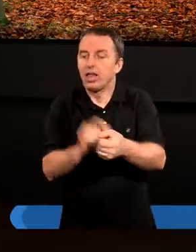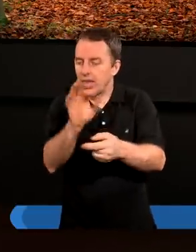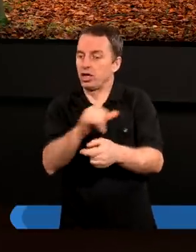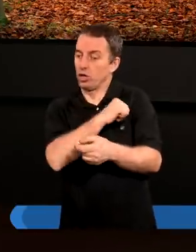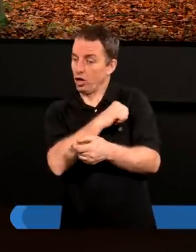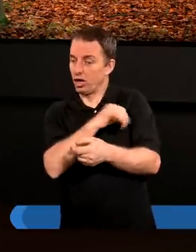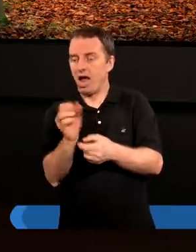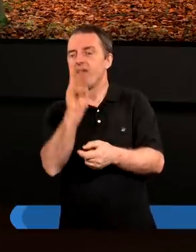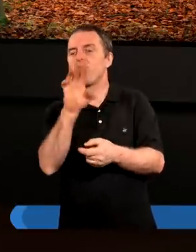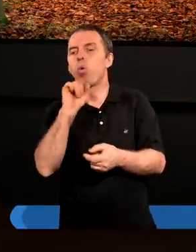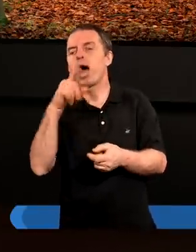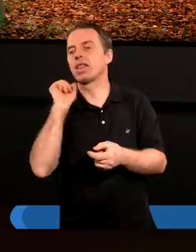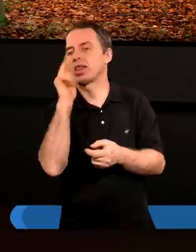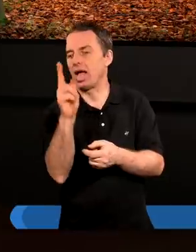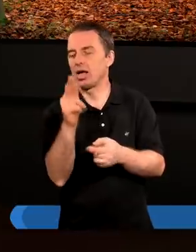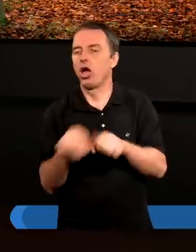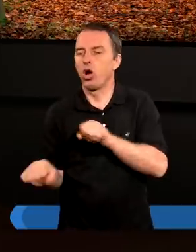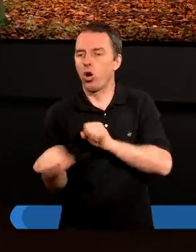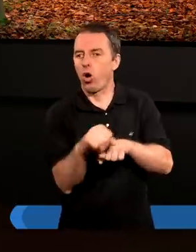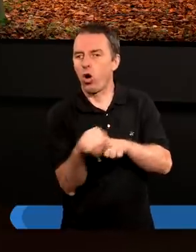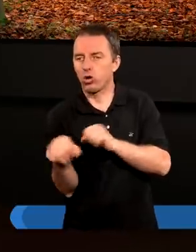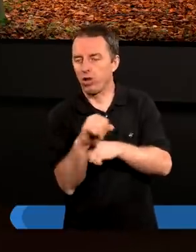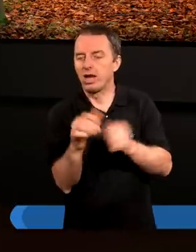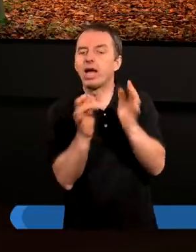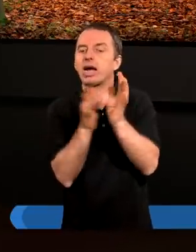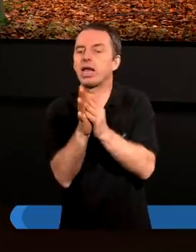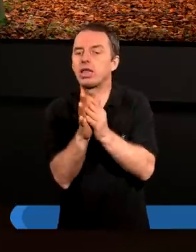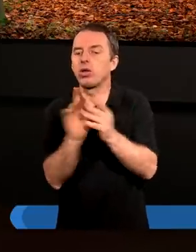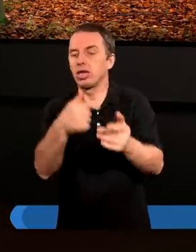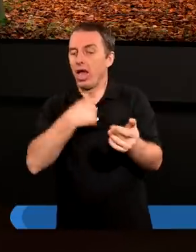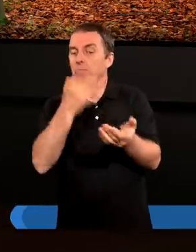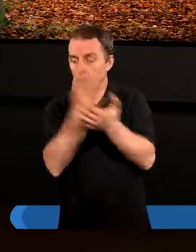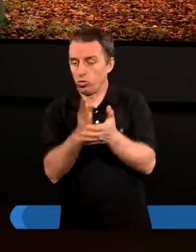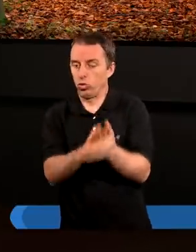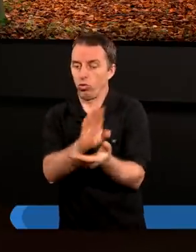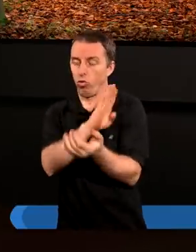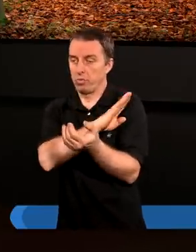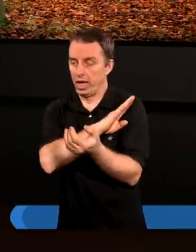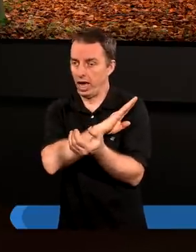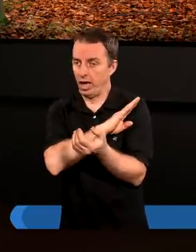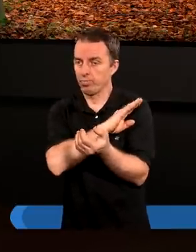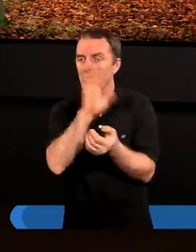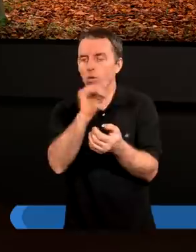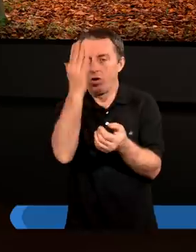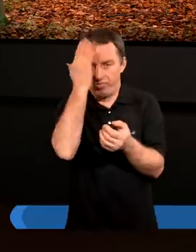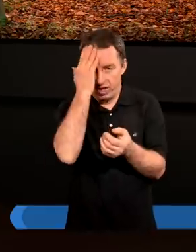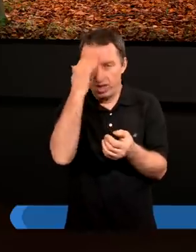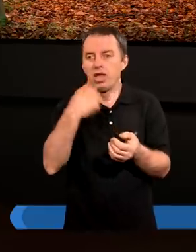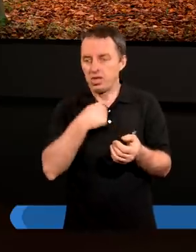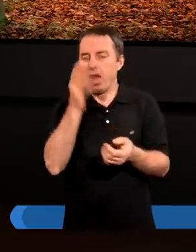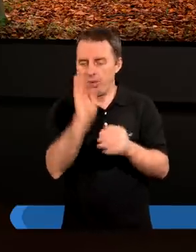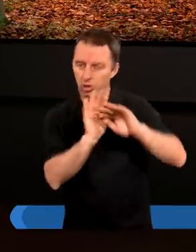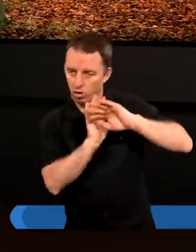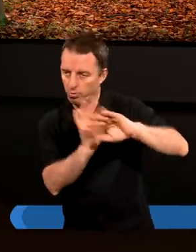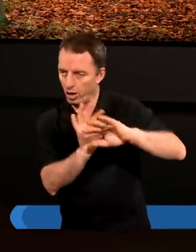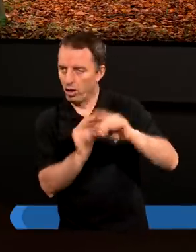Kosowski, Chrystus za mnie wtedy umierał i Bóg wiedział, że ja będę się